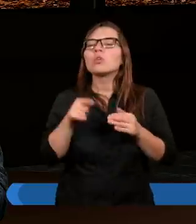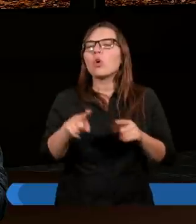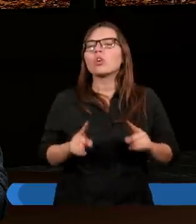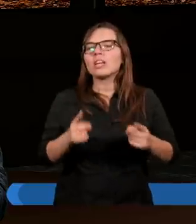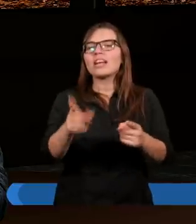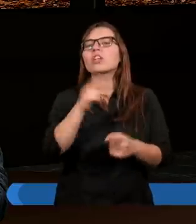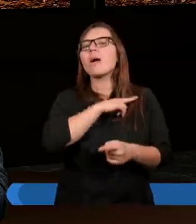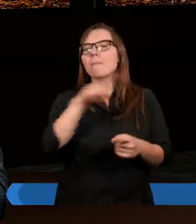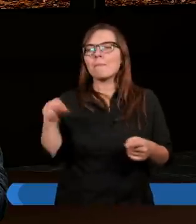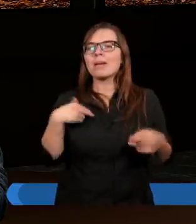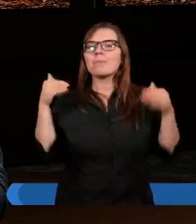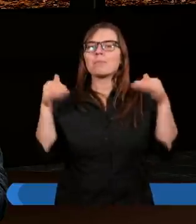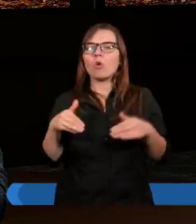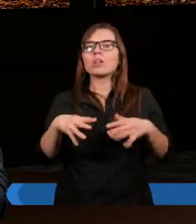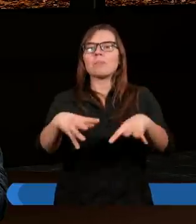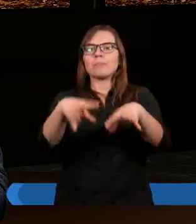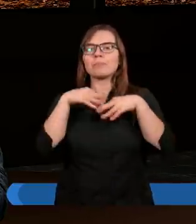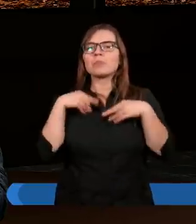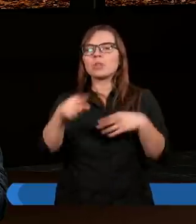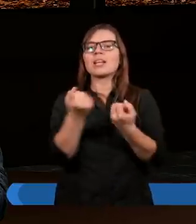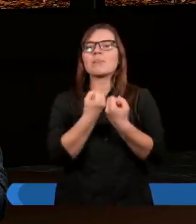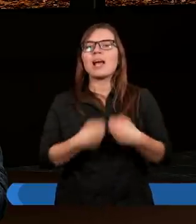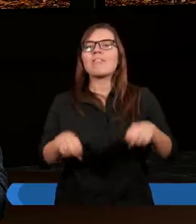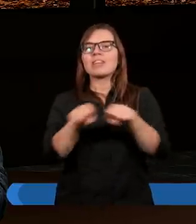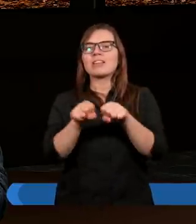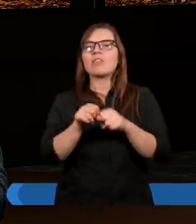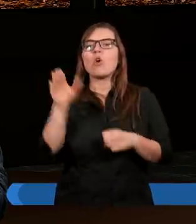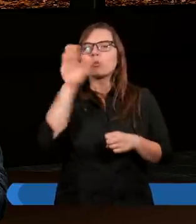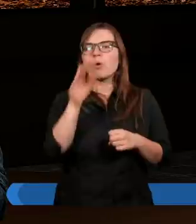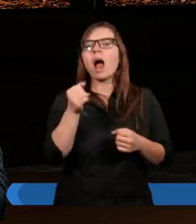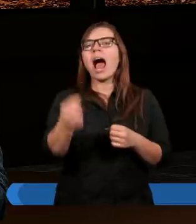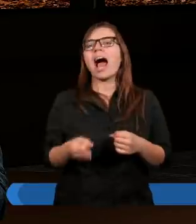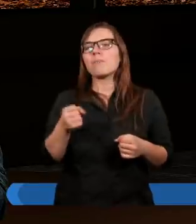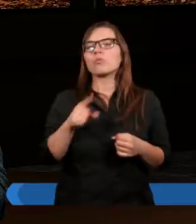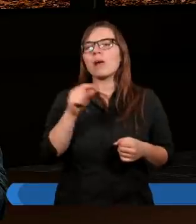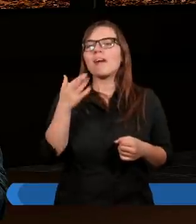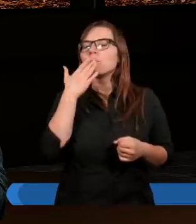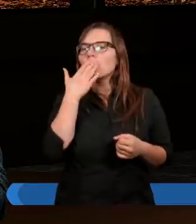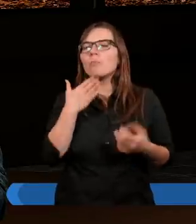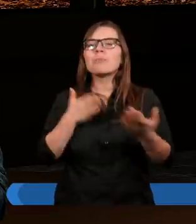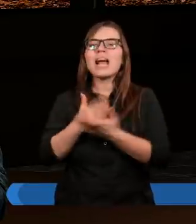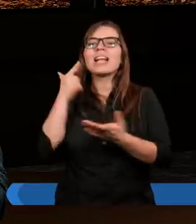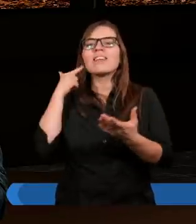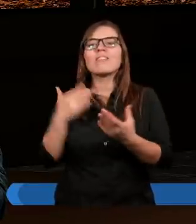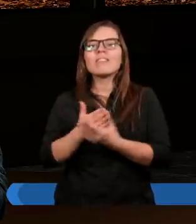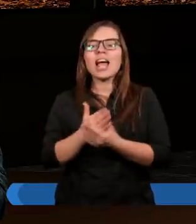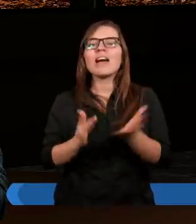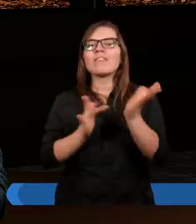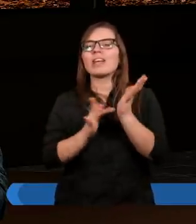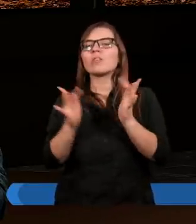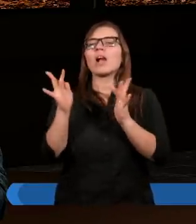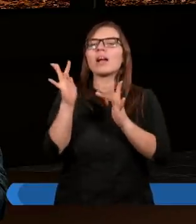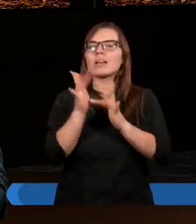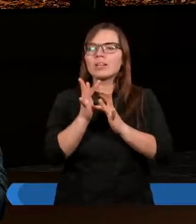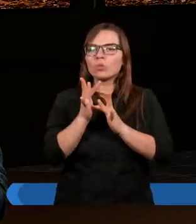dzieje, że my możemy przyjąć tę sprawiedliwość Bożą. Apostoł Paweł mówi, że przez wiarę w Jezusa